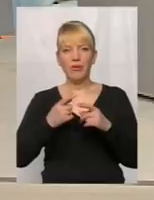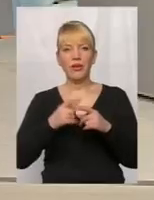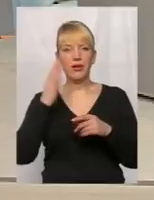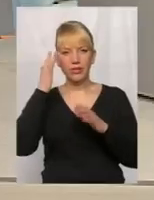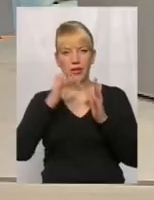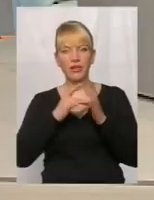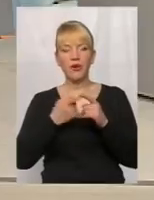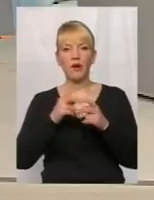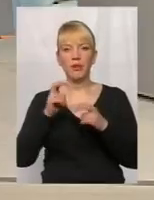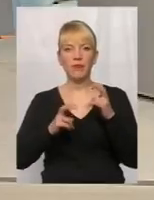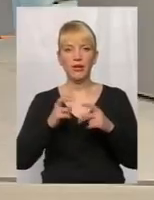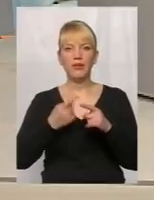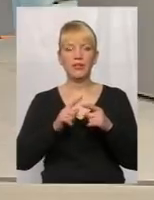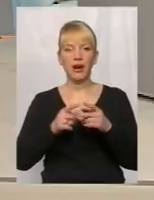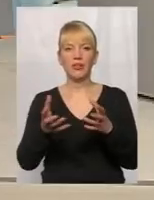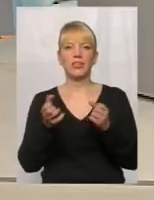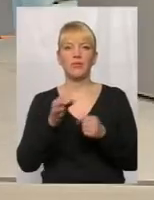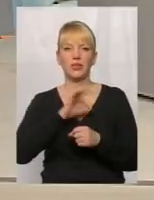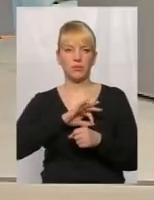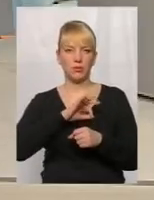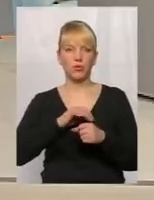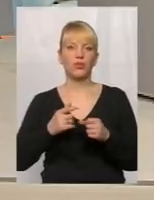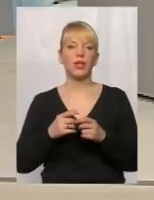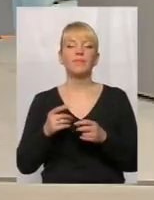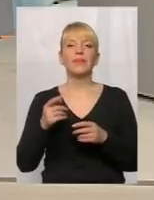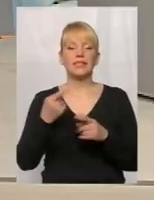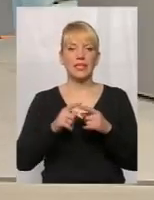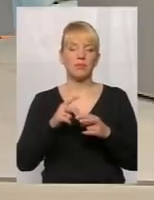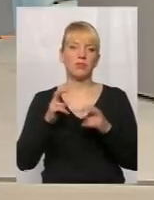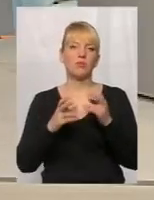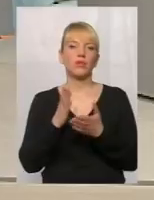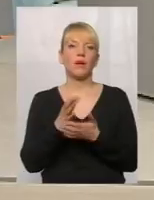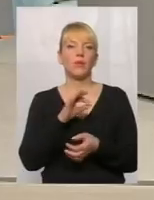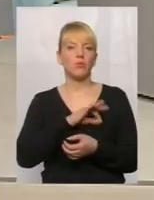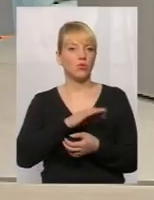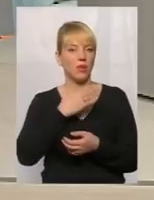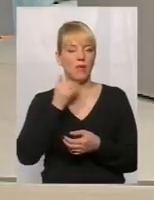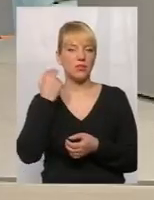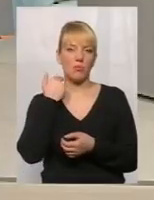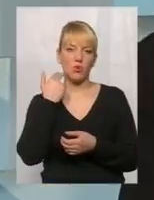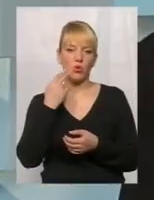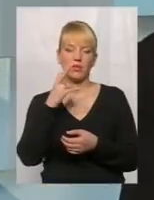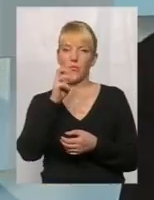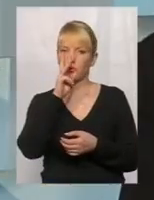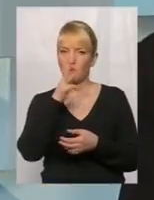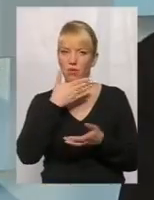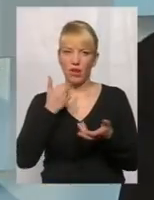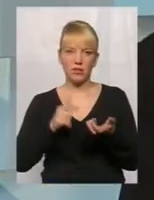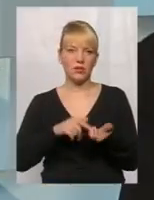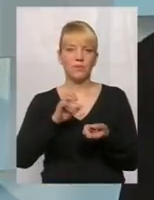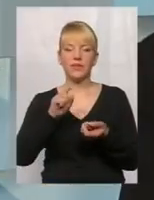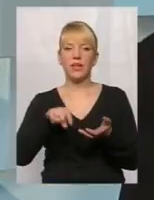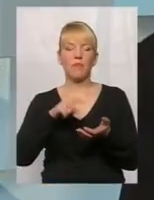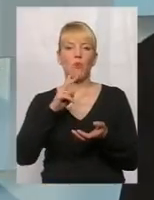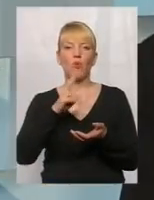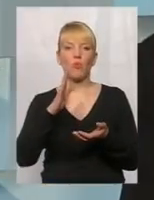підприємства – це отримати прибуток. Тобто підприємство прибуткове, підприємство не має заборгованості ні по зарплаті, ні по комунальних